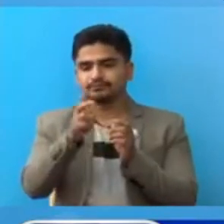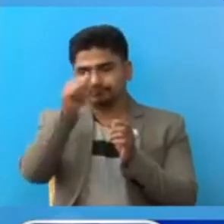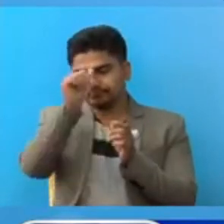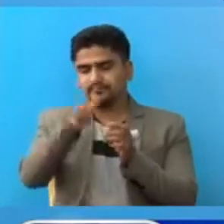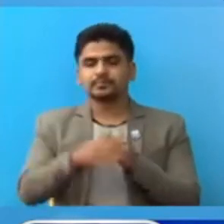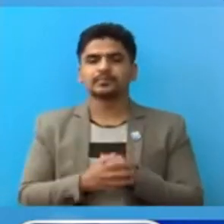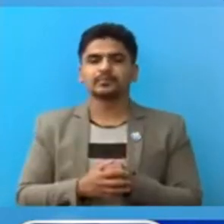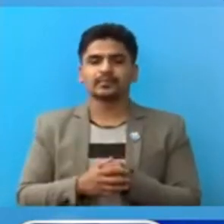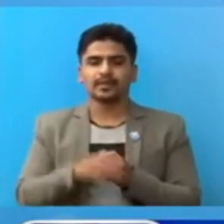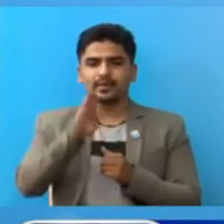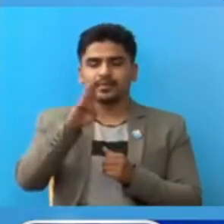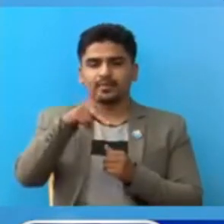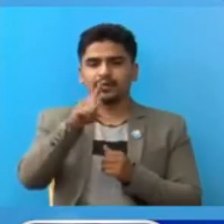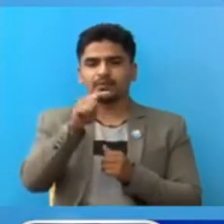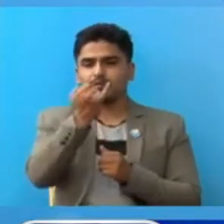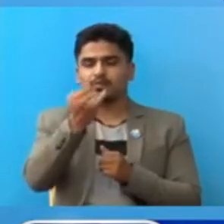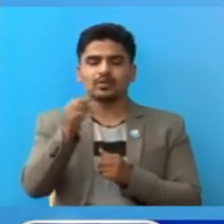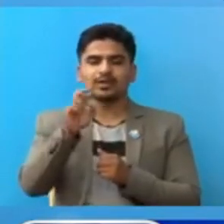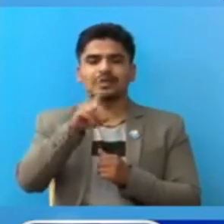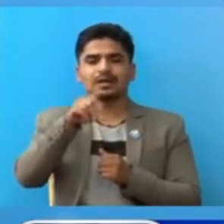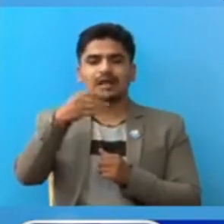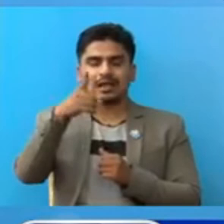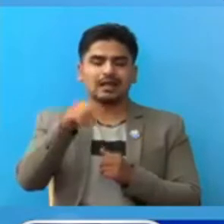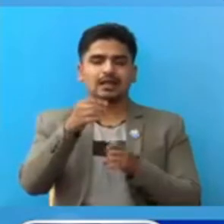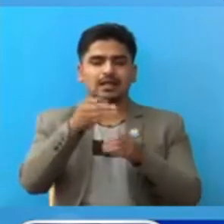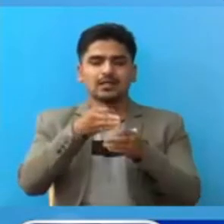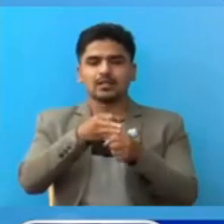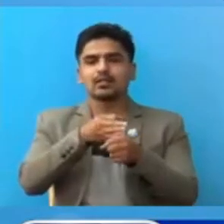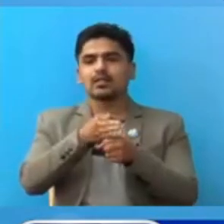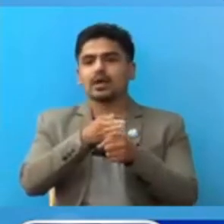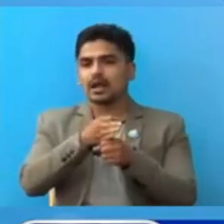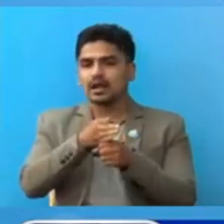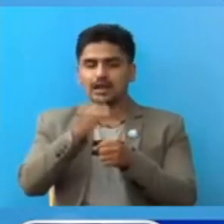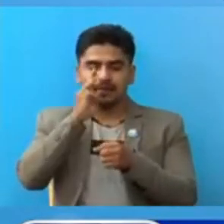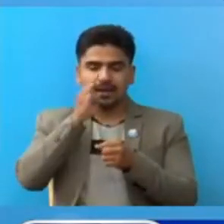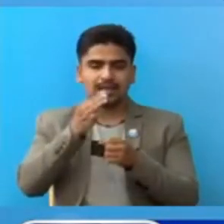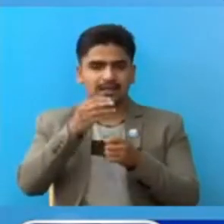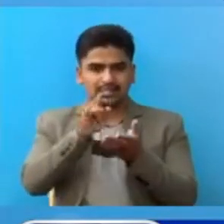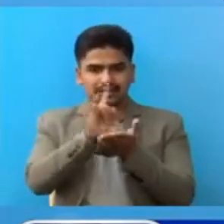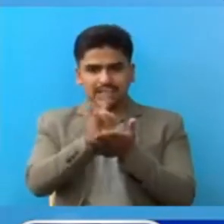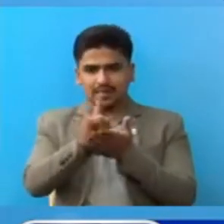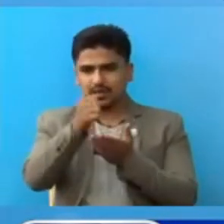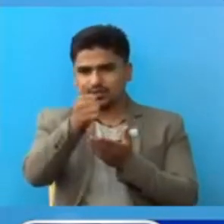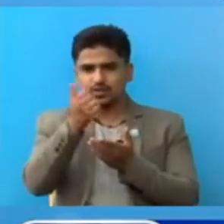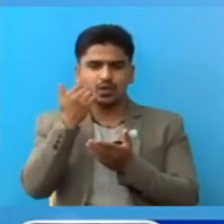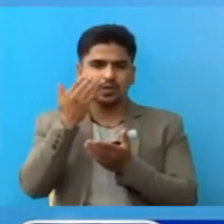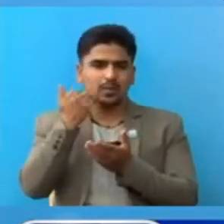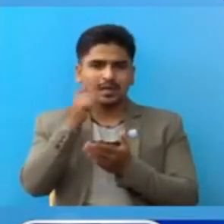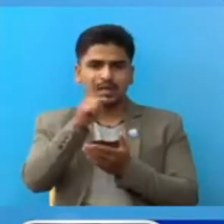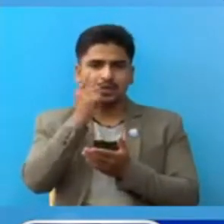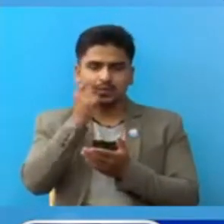छो बीपी कोईराला स्वास्त विज्यान पर्तिस्टान धरान में जापा का 6 महिला रा एक पुरूस